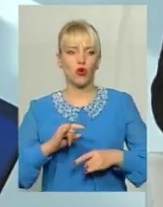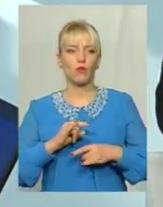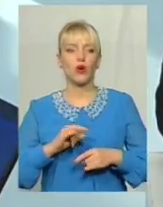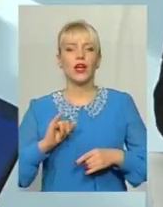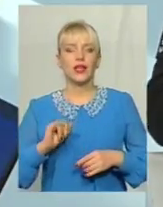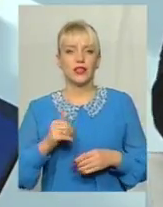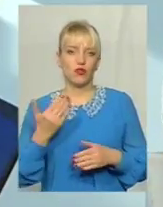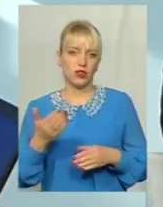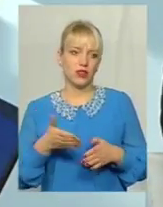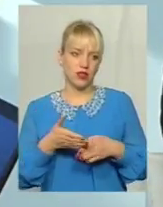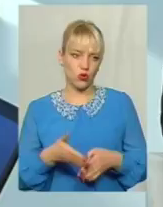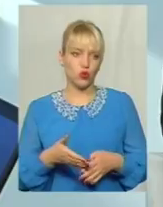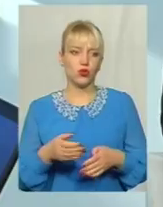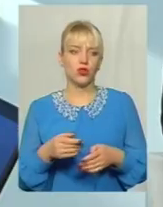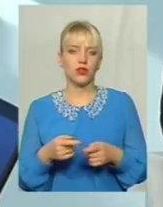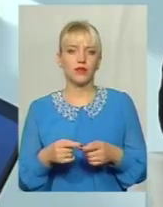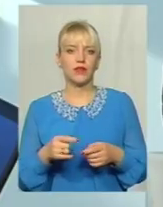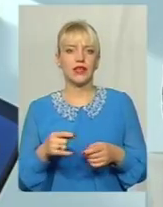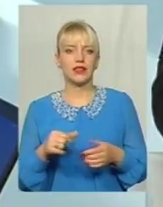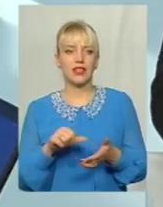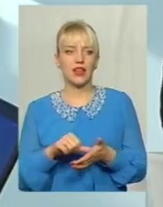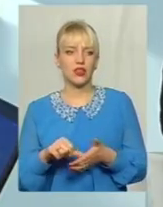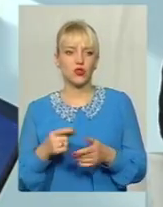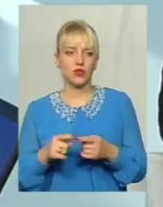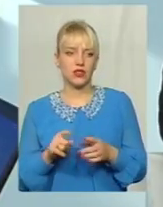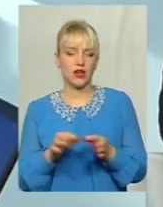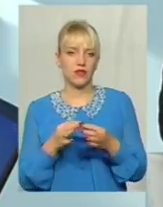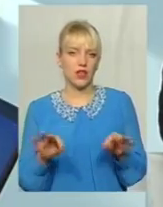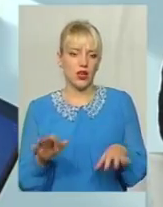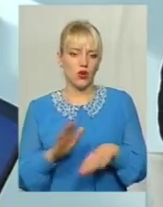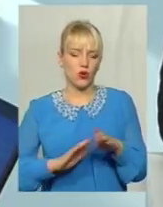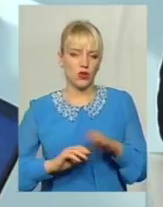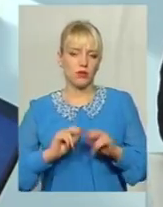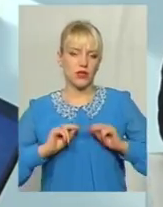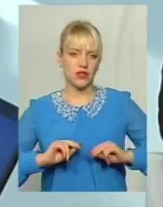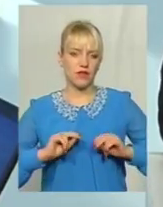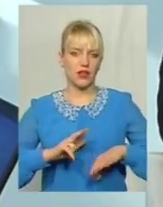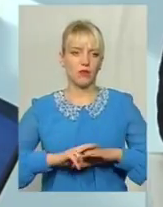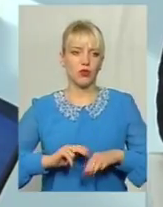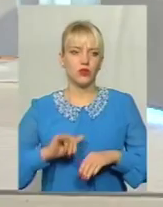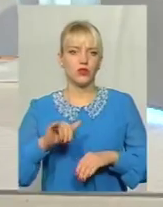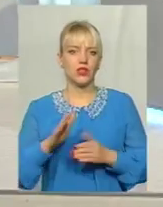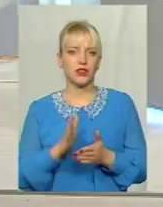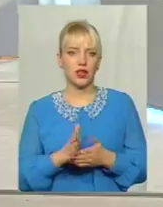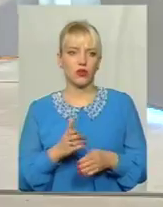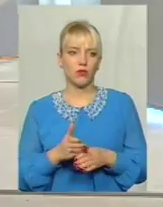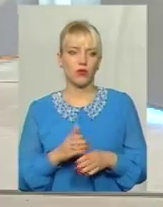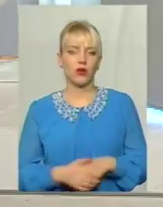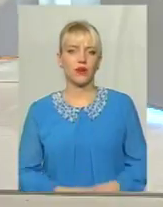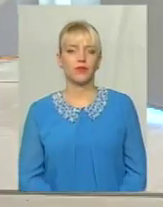надають допомогу Дільничному І це вже розв'язує руки І працівникам поліції І надає допомогу Бо це завжди